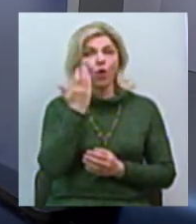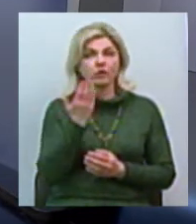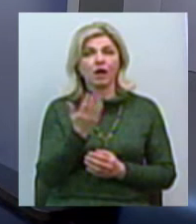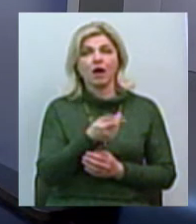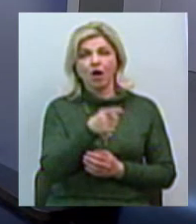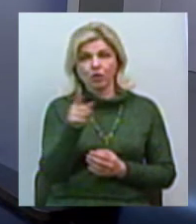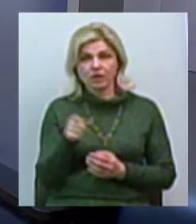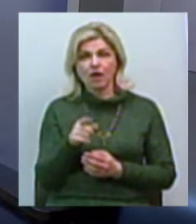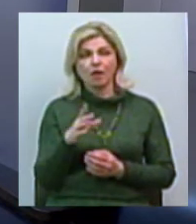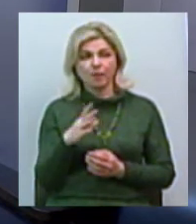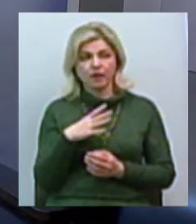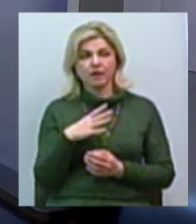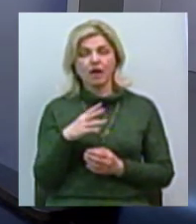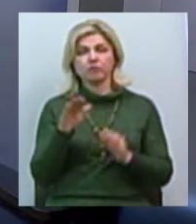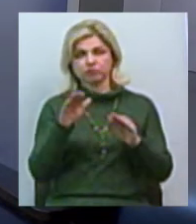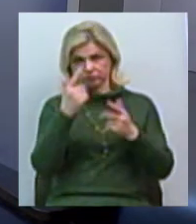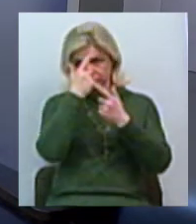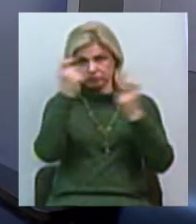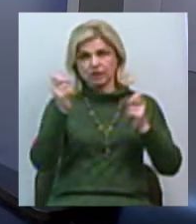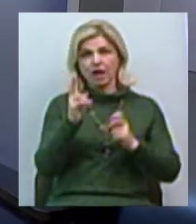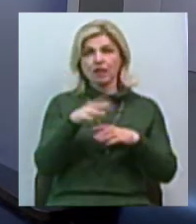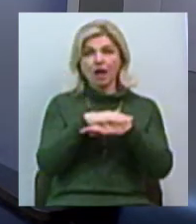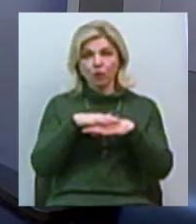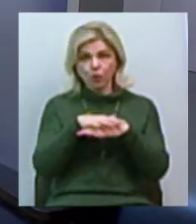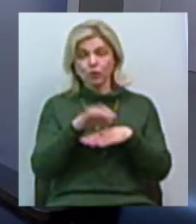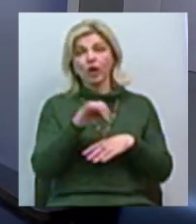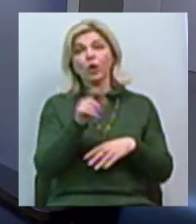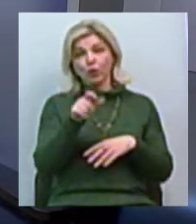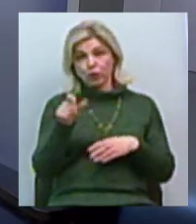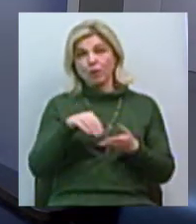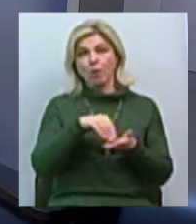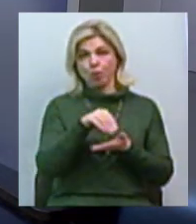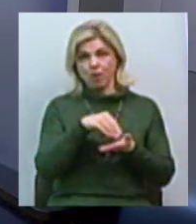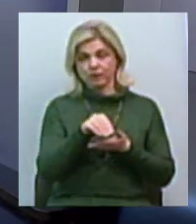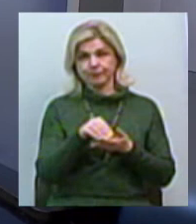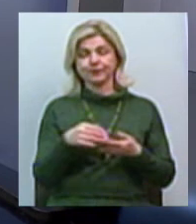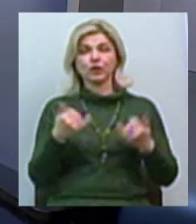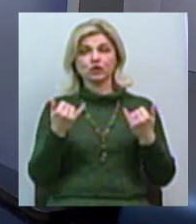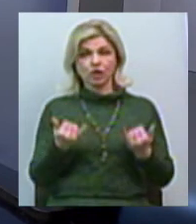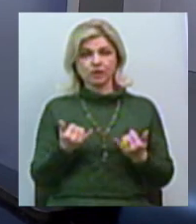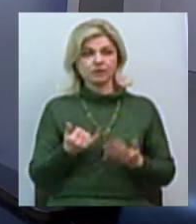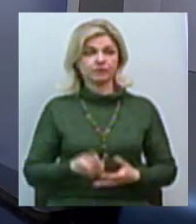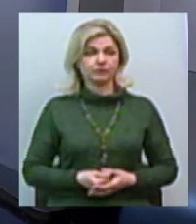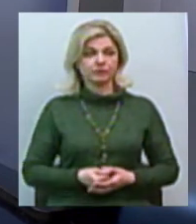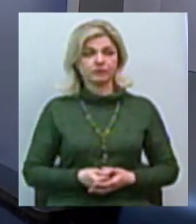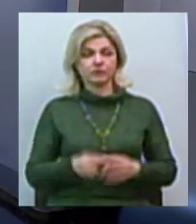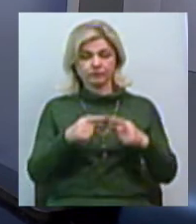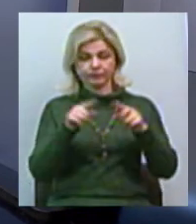звання к народу, і народ покупав. зараз ми маємо определенні облигції